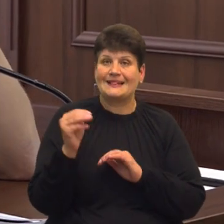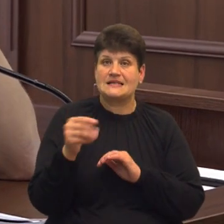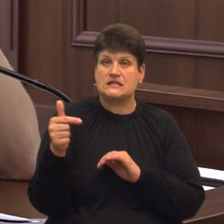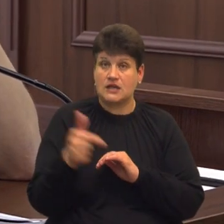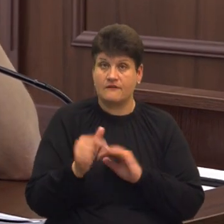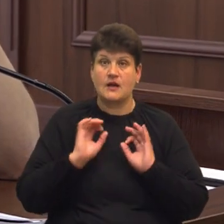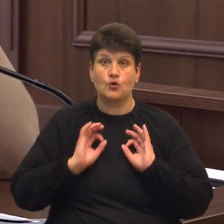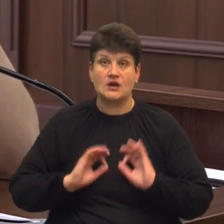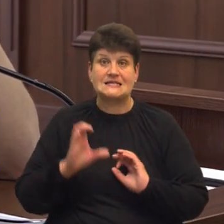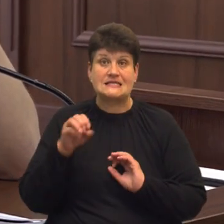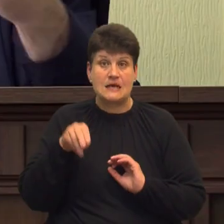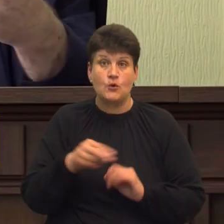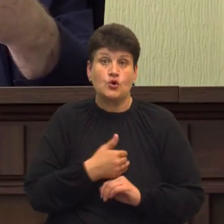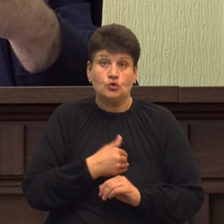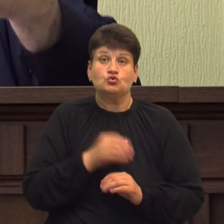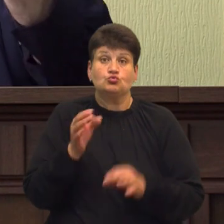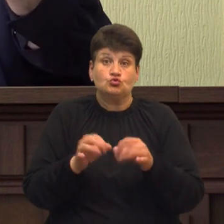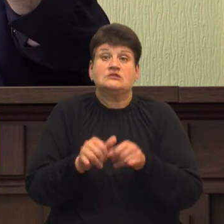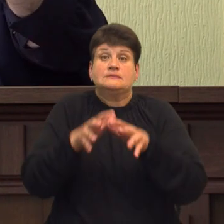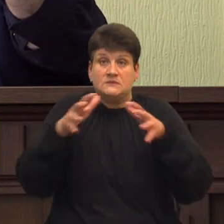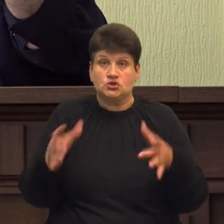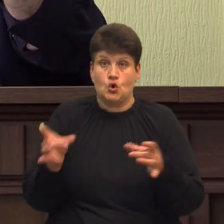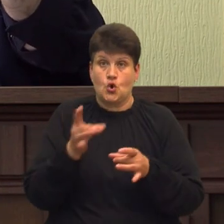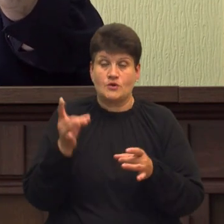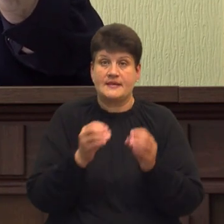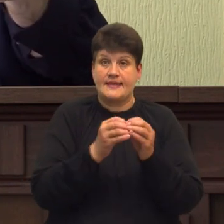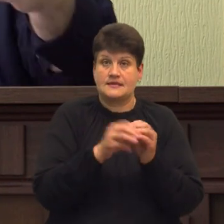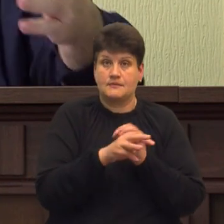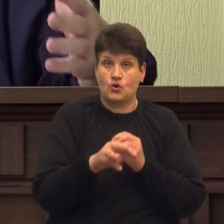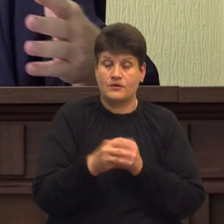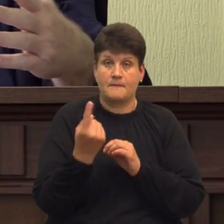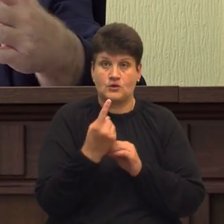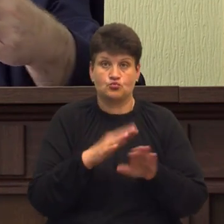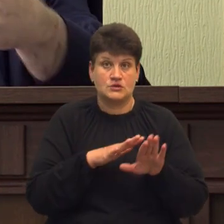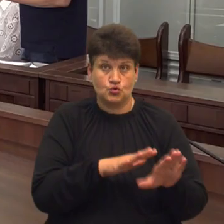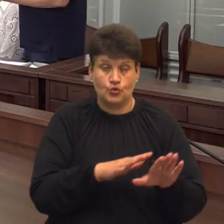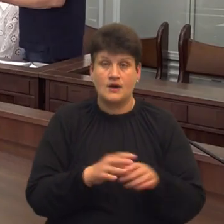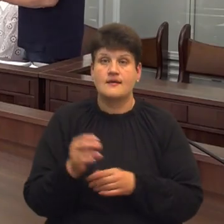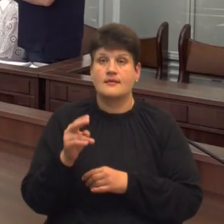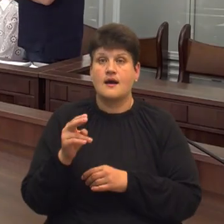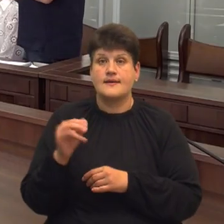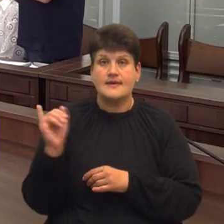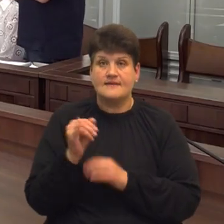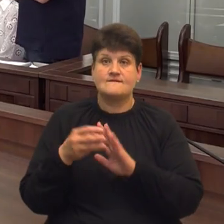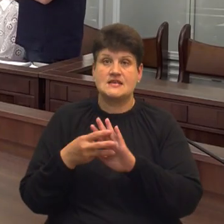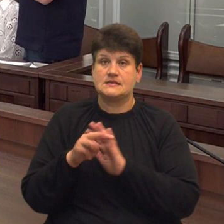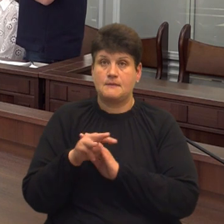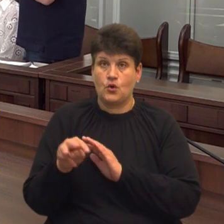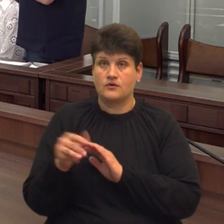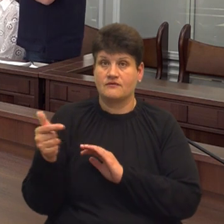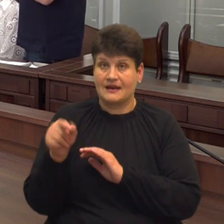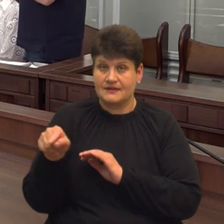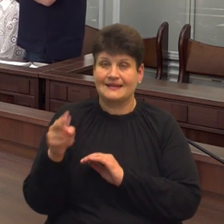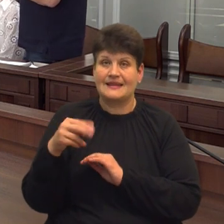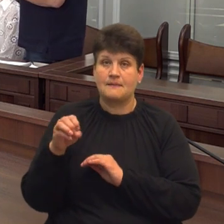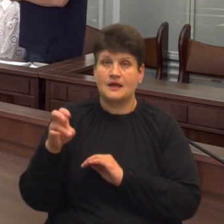прокурори САП хотіли, щоб суд збільшив розмір застави – 10 мільйонів гривень для першого заступника Ігоря Дем'янчука та 8 мільйонів гривень для Ігоря Гайдука.